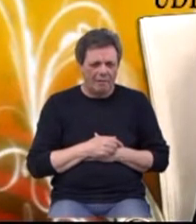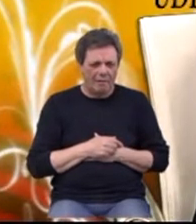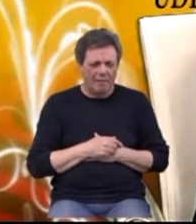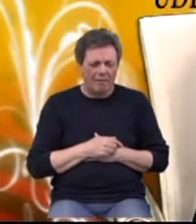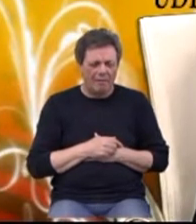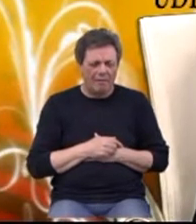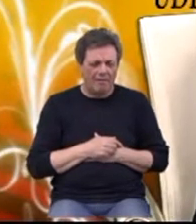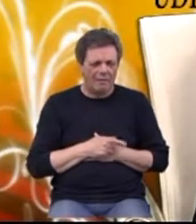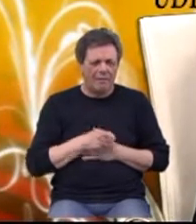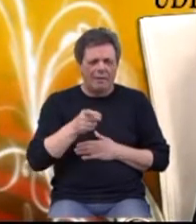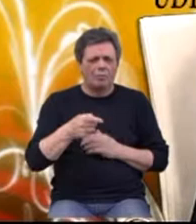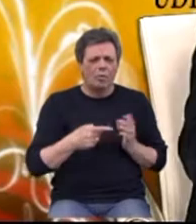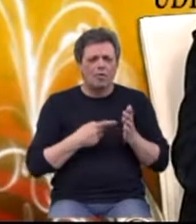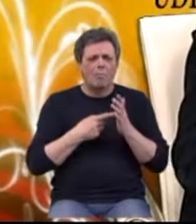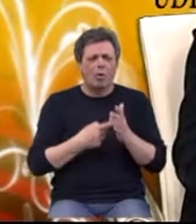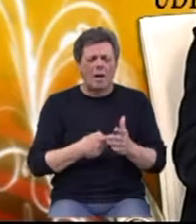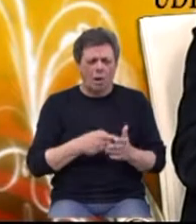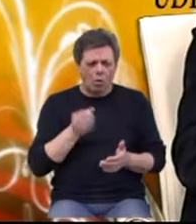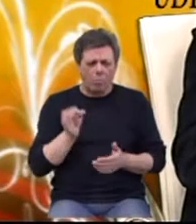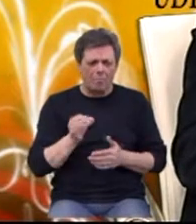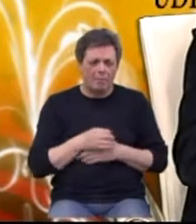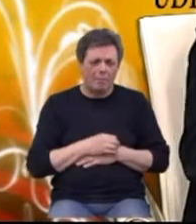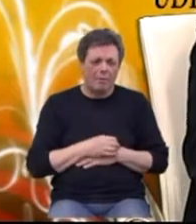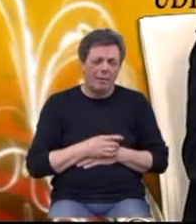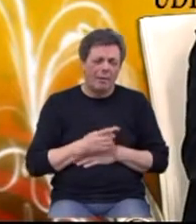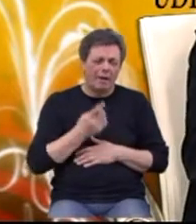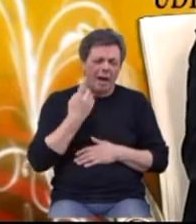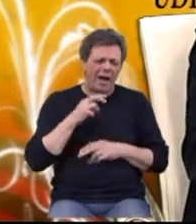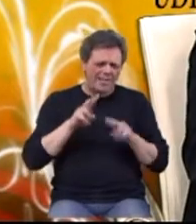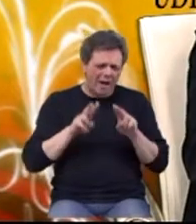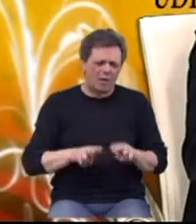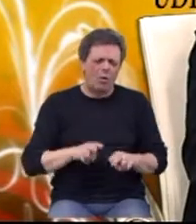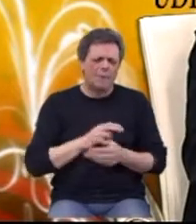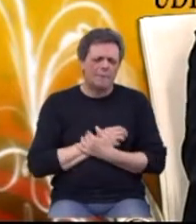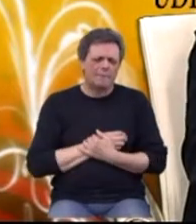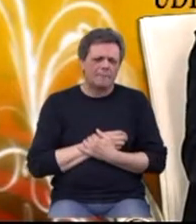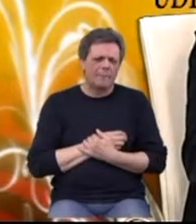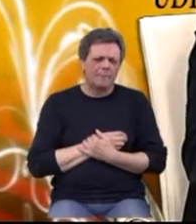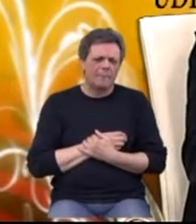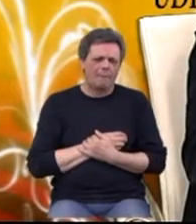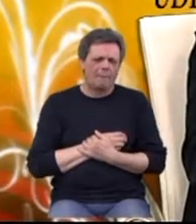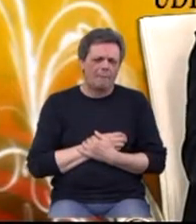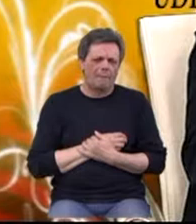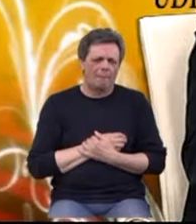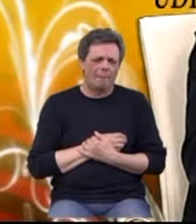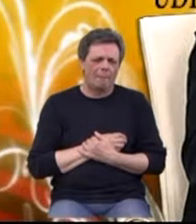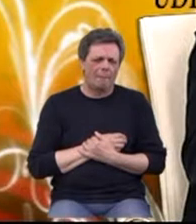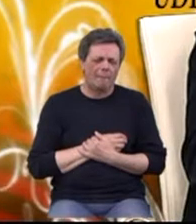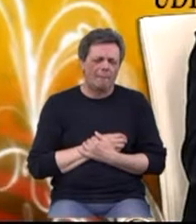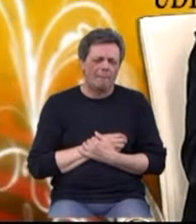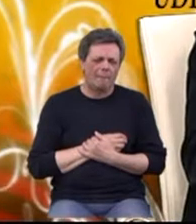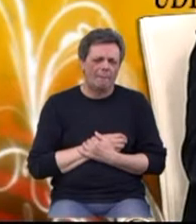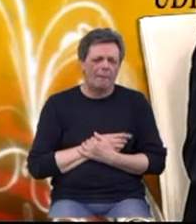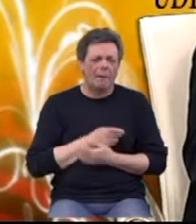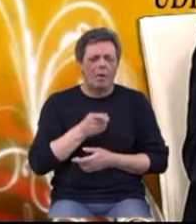to se pokazalo učinkovitim, ali zaista to